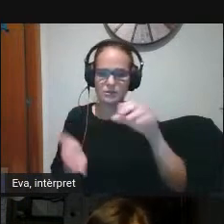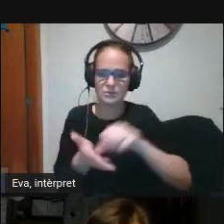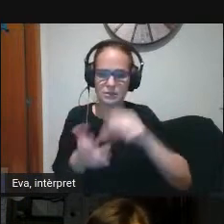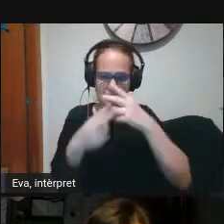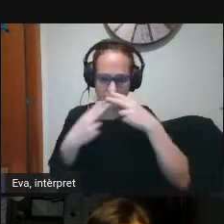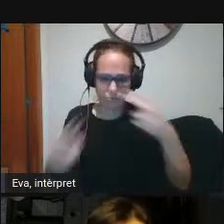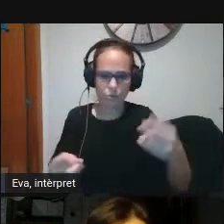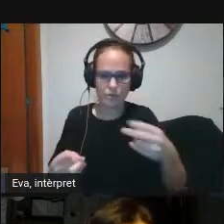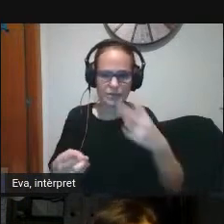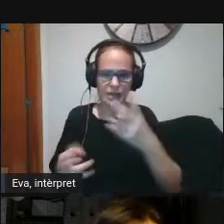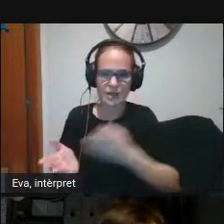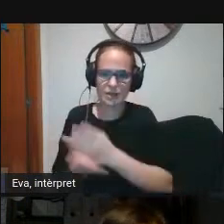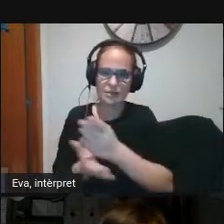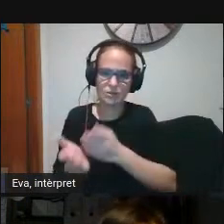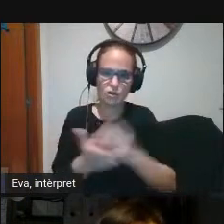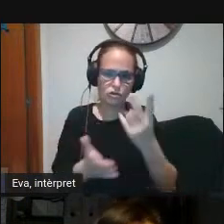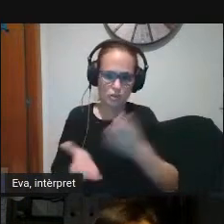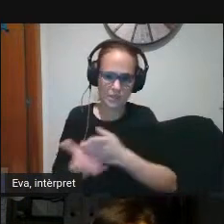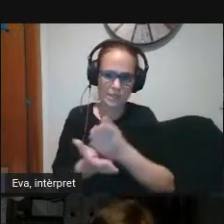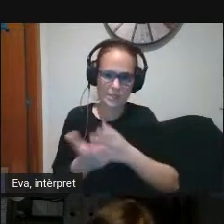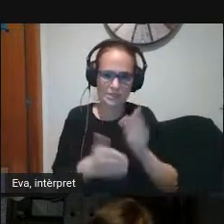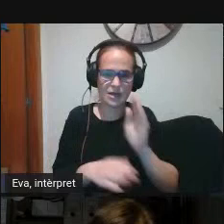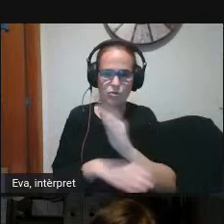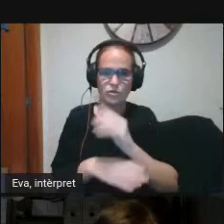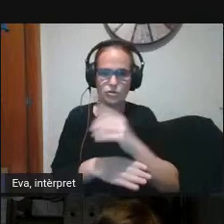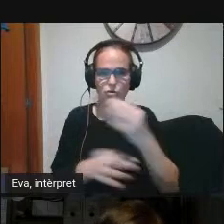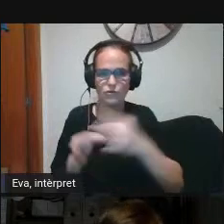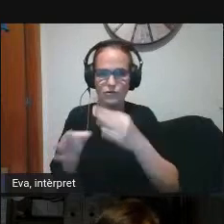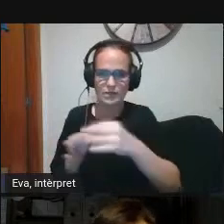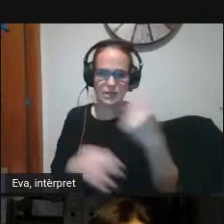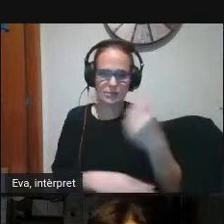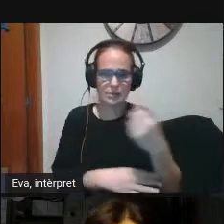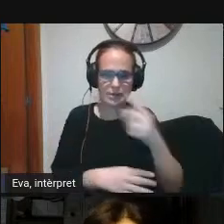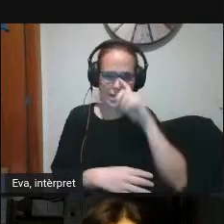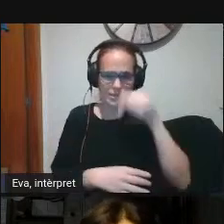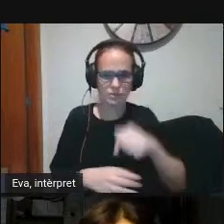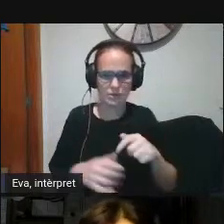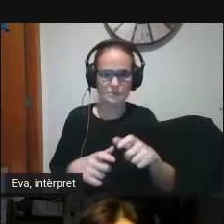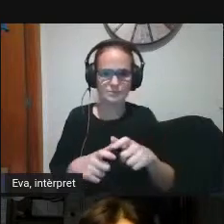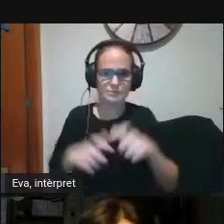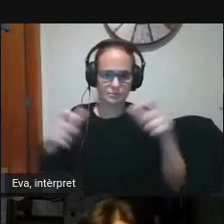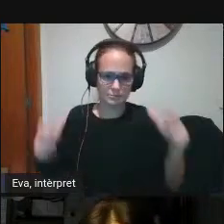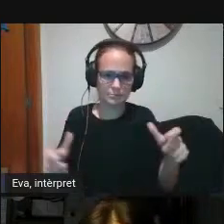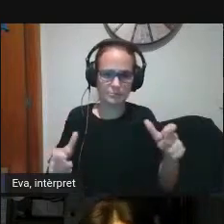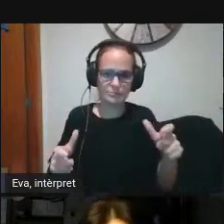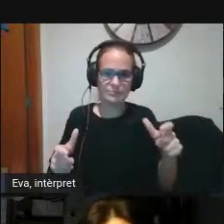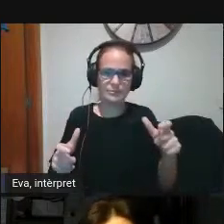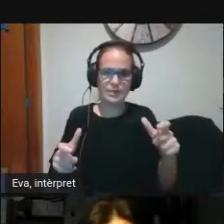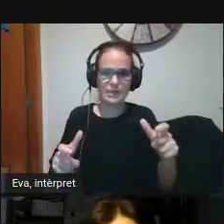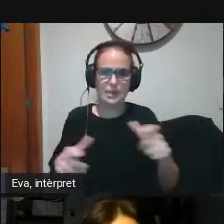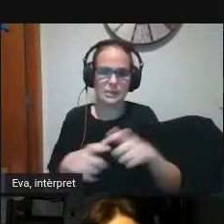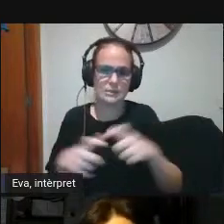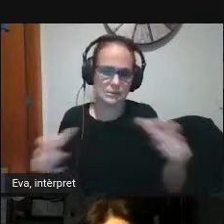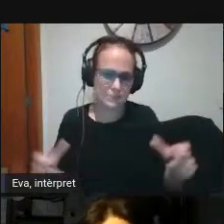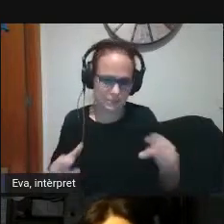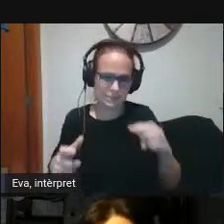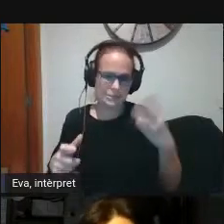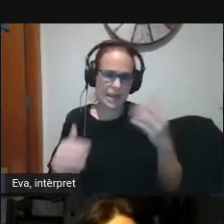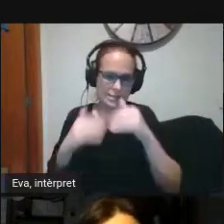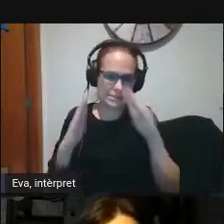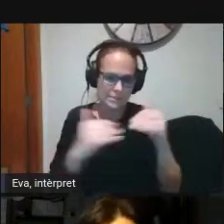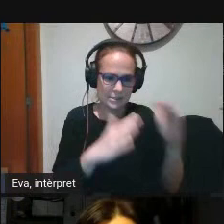infantil i primària actualment aquest curs s'ha triplicat a causa de la Covid i amb moltes